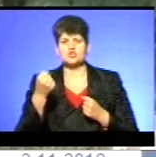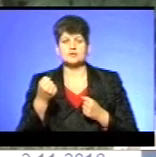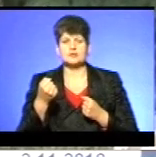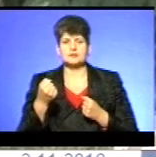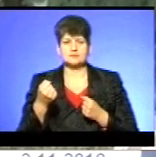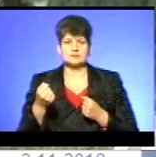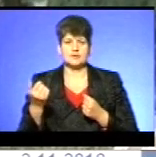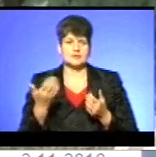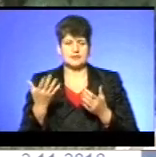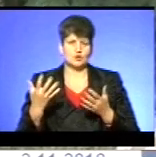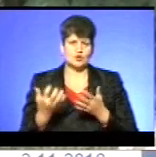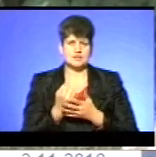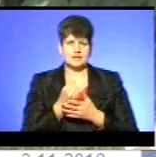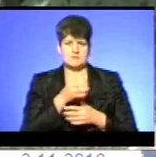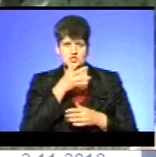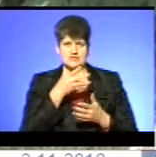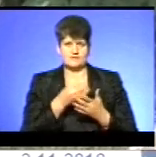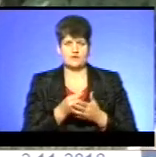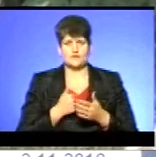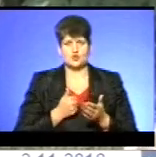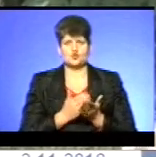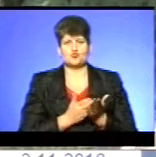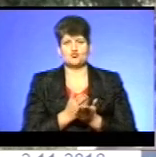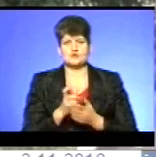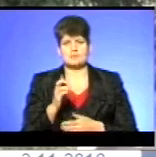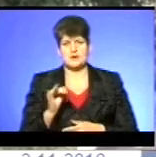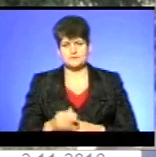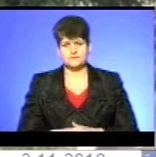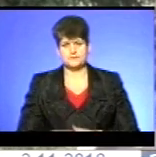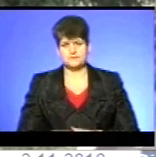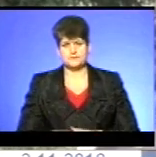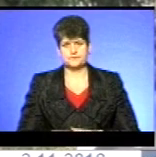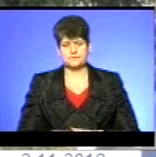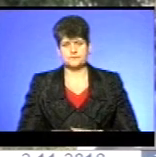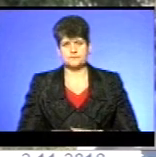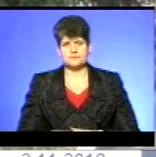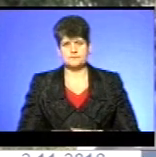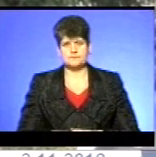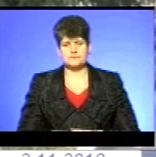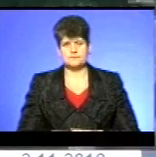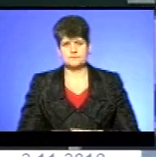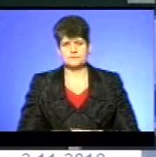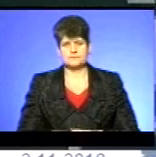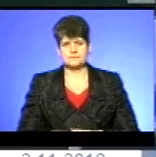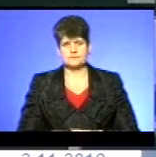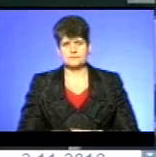досягли його під час своєї військової служби. Богдан Буденшук, Юрій Багрій – Новини.